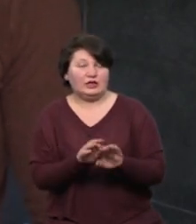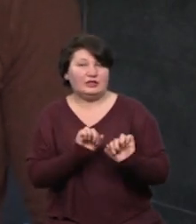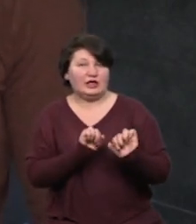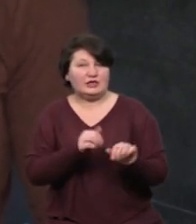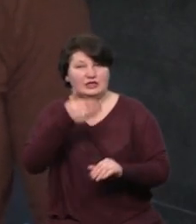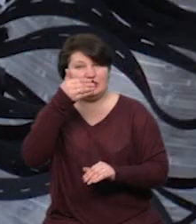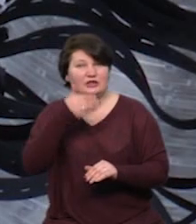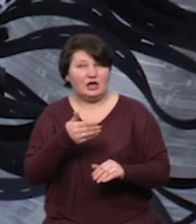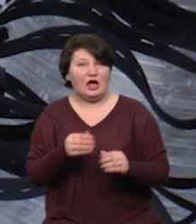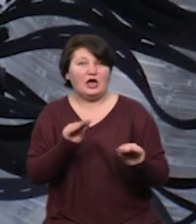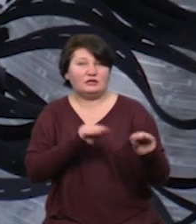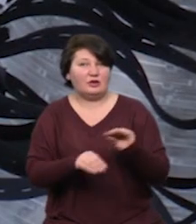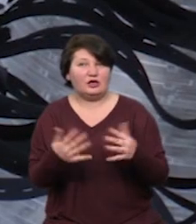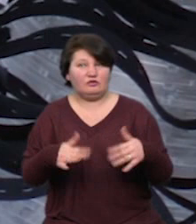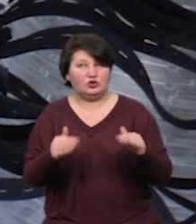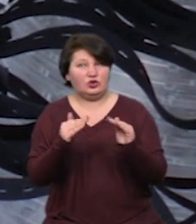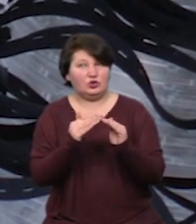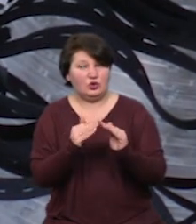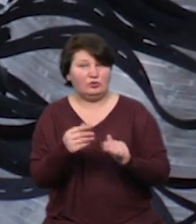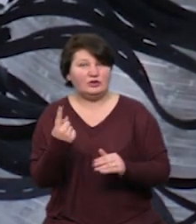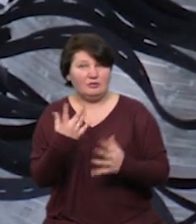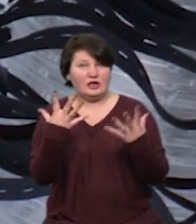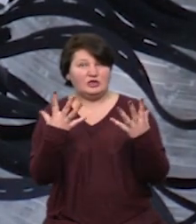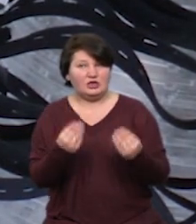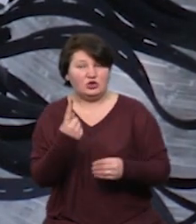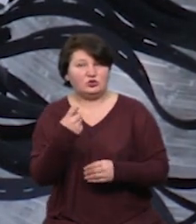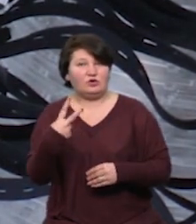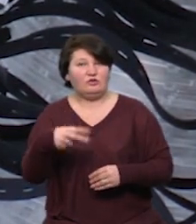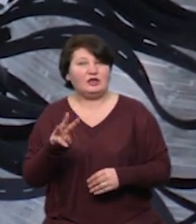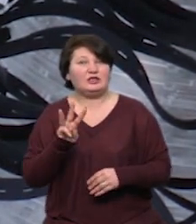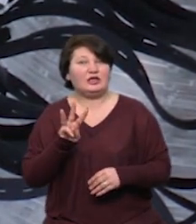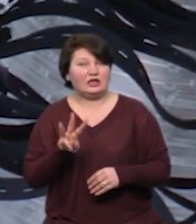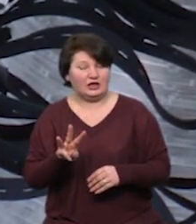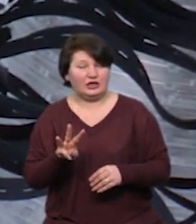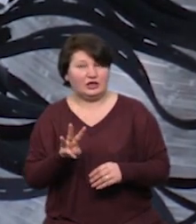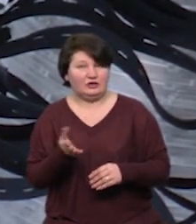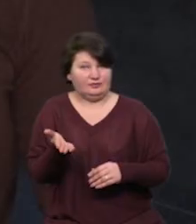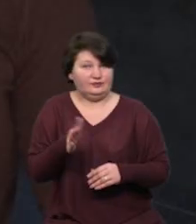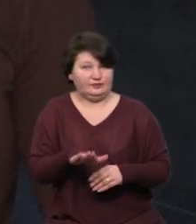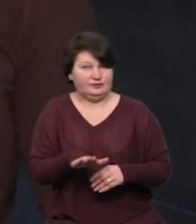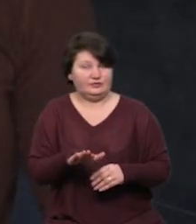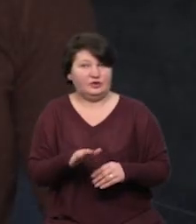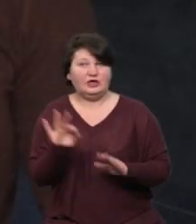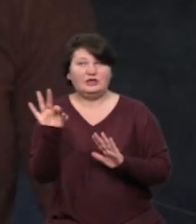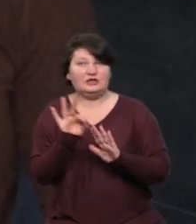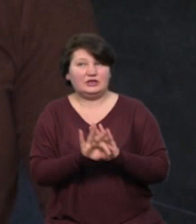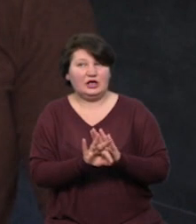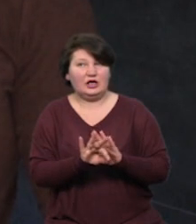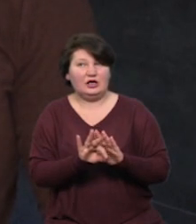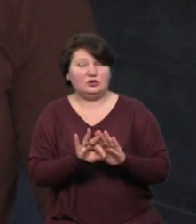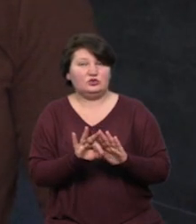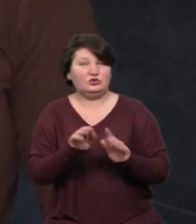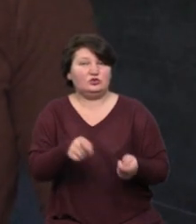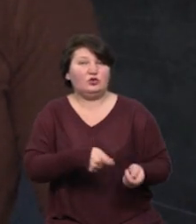а збирати уже дома. За перший день 123 захисних щитка. Я одразу їх відвіз